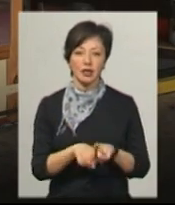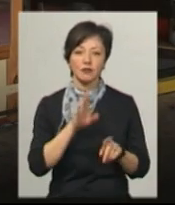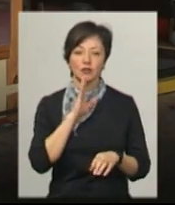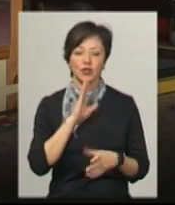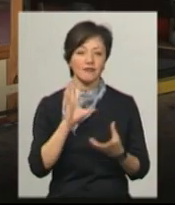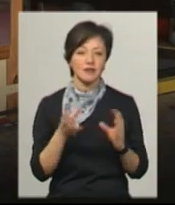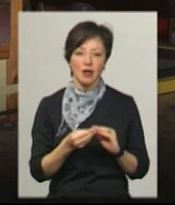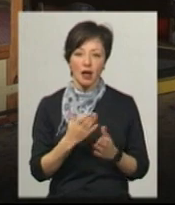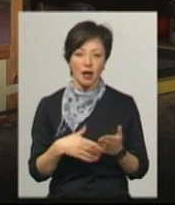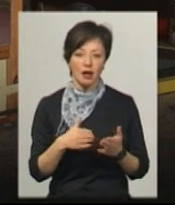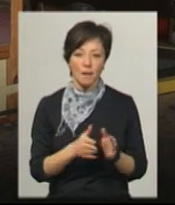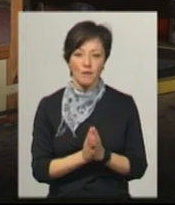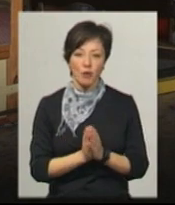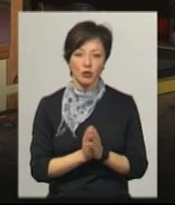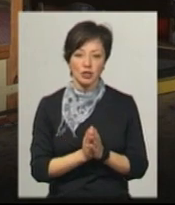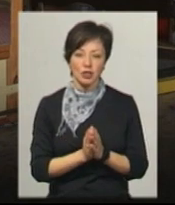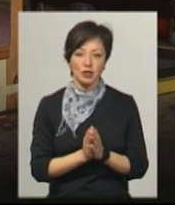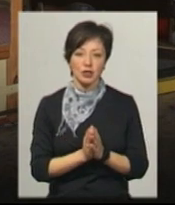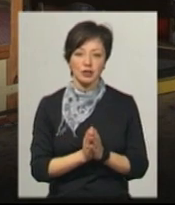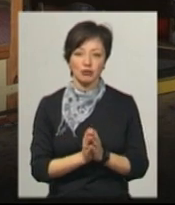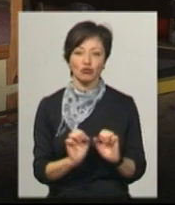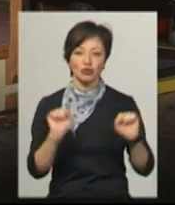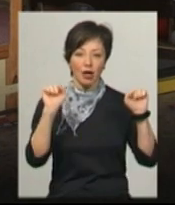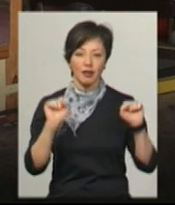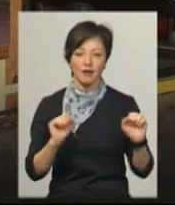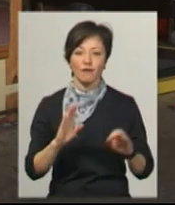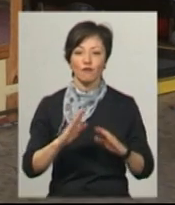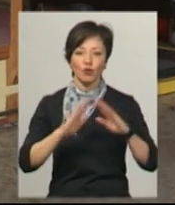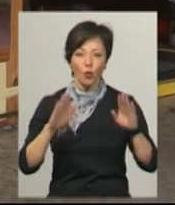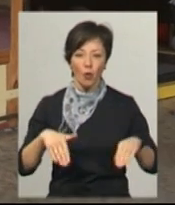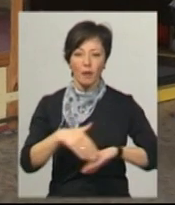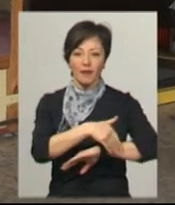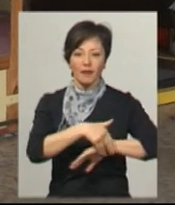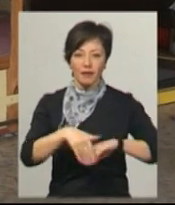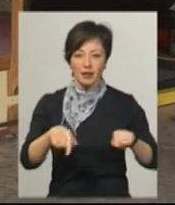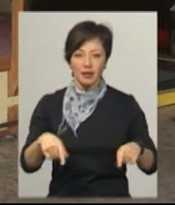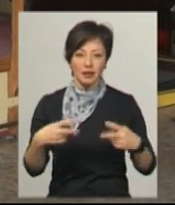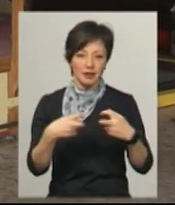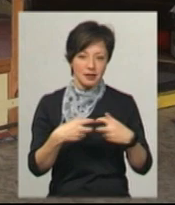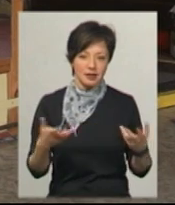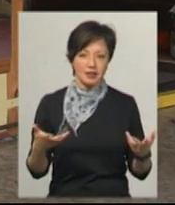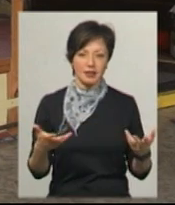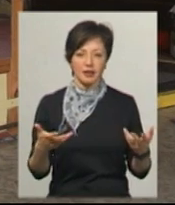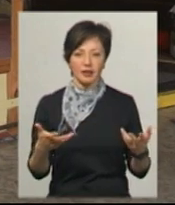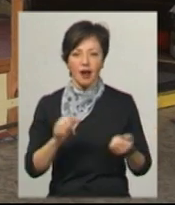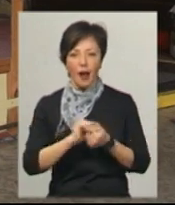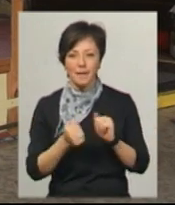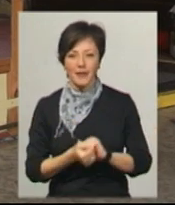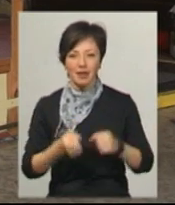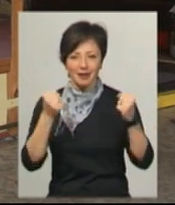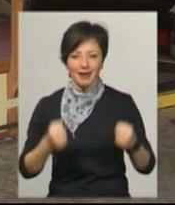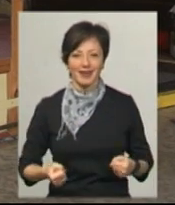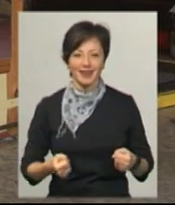взагалі попросили штанги, і вдома, у дворі, різина, каміння,